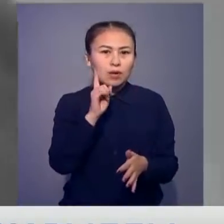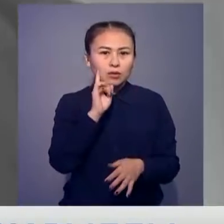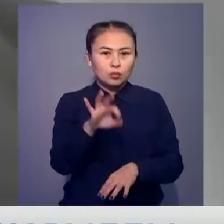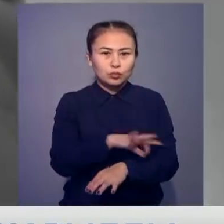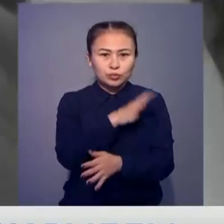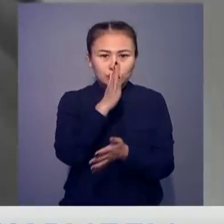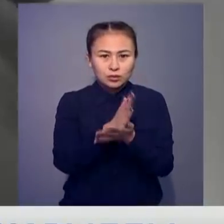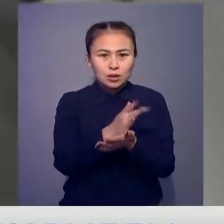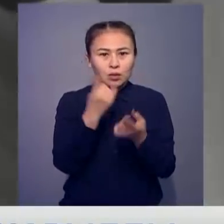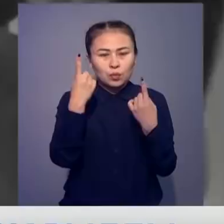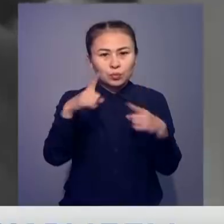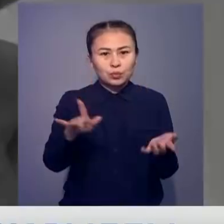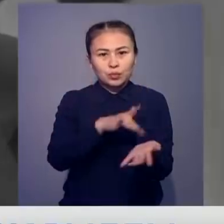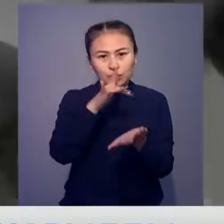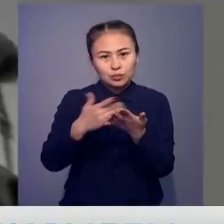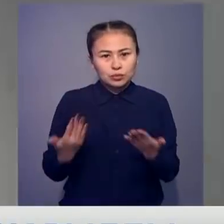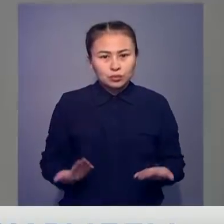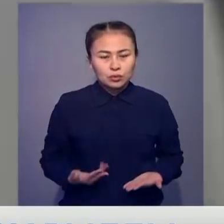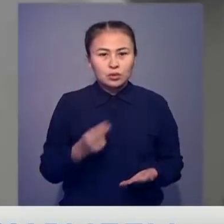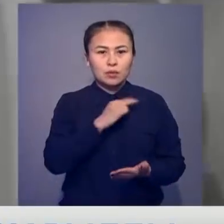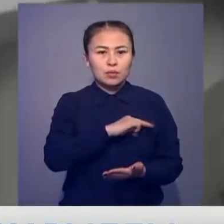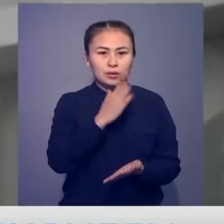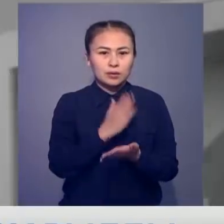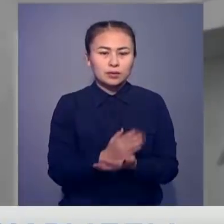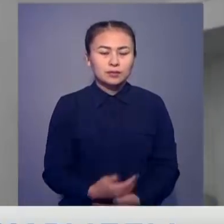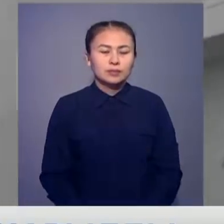екен және кеуінің басқа қалада жұмысты етінің ғана белгілі.